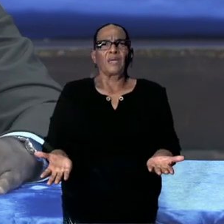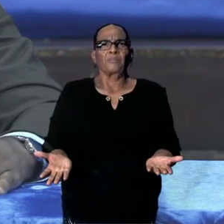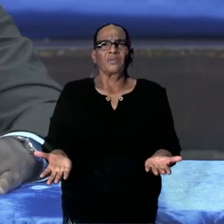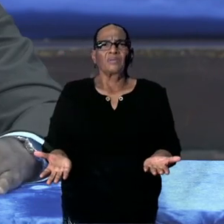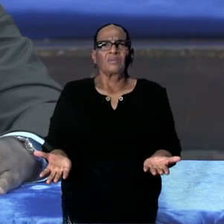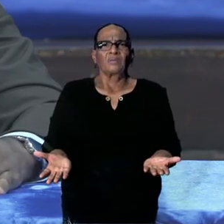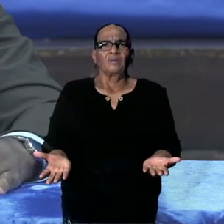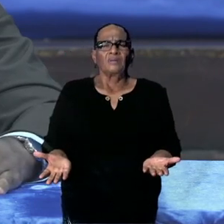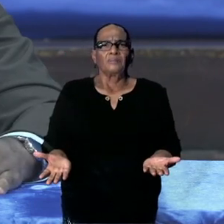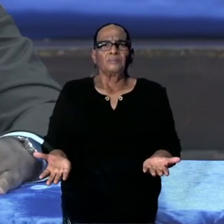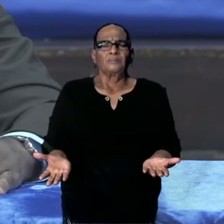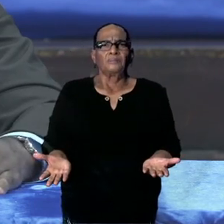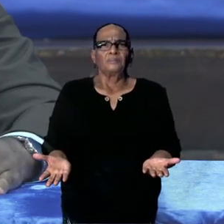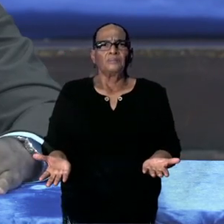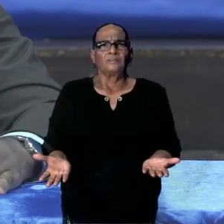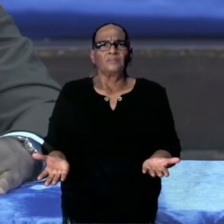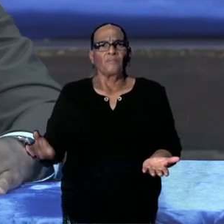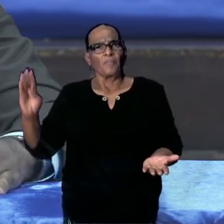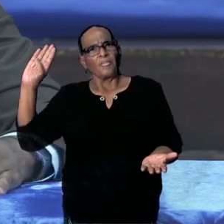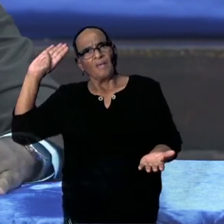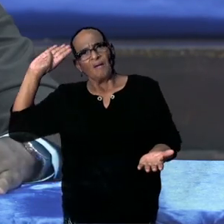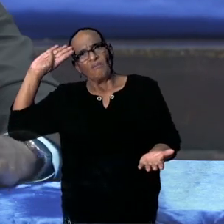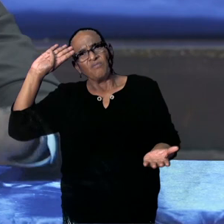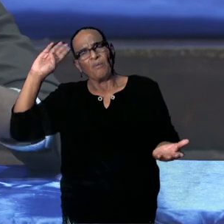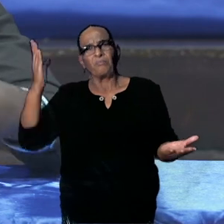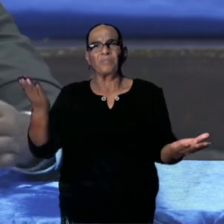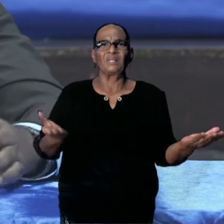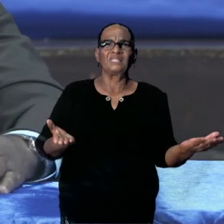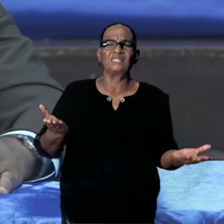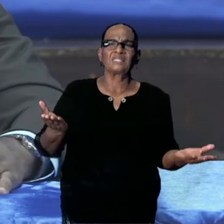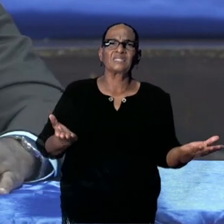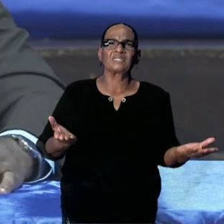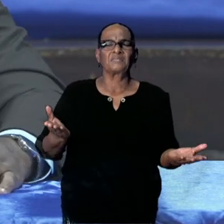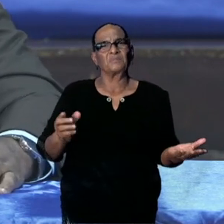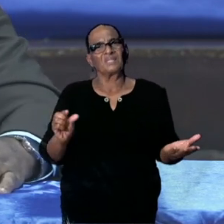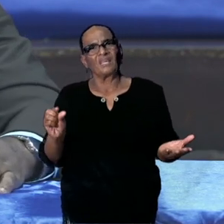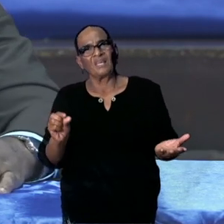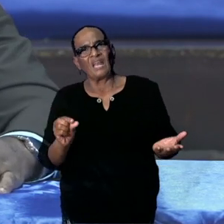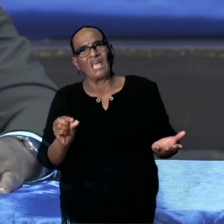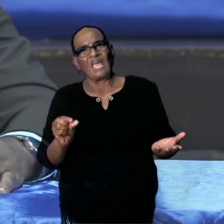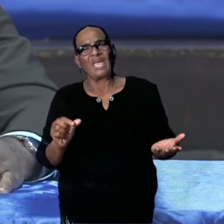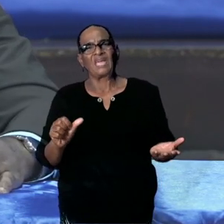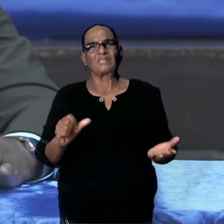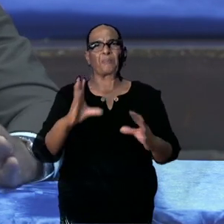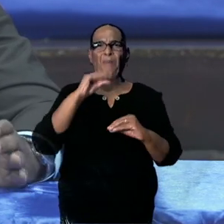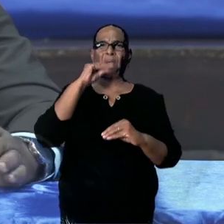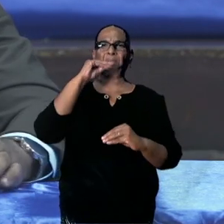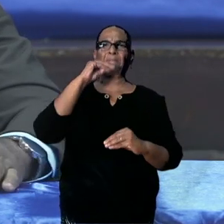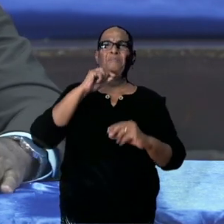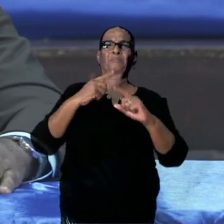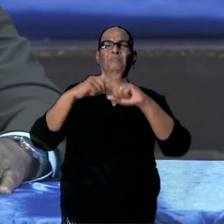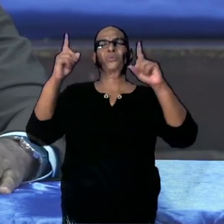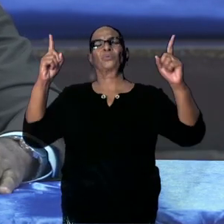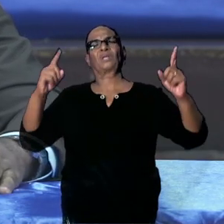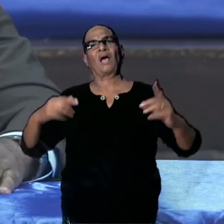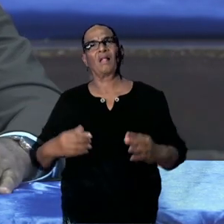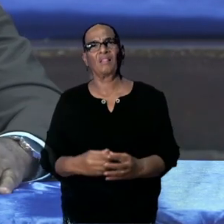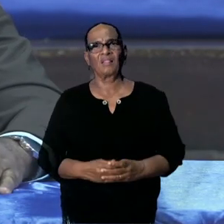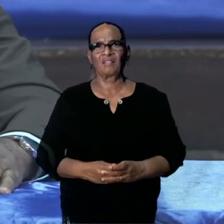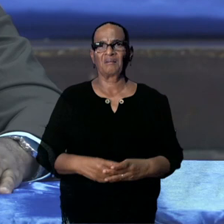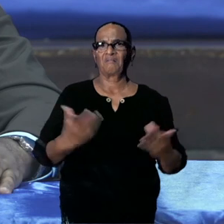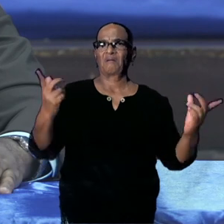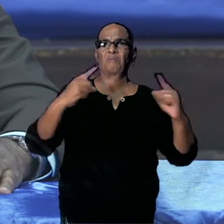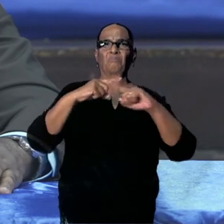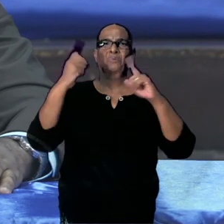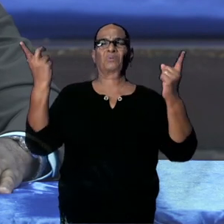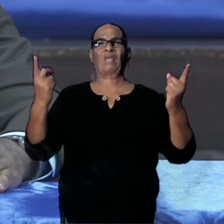politieman in het klein over de schreef gaat. Maar het moet natuurlijk niet uitlopen op